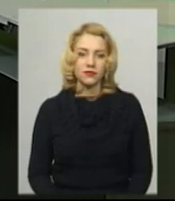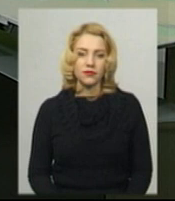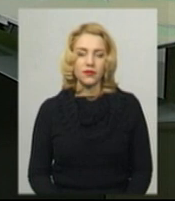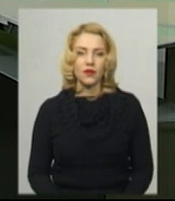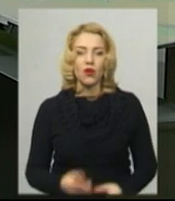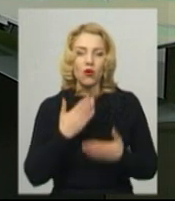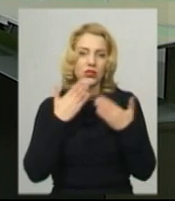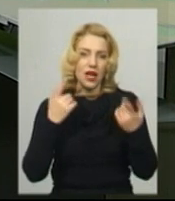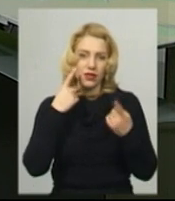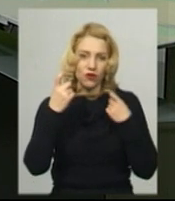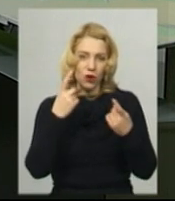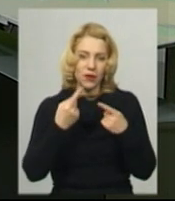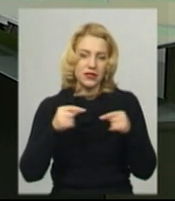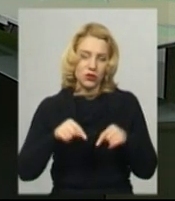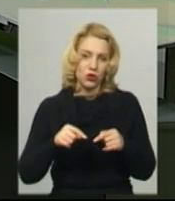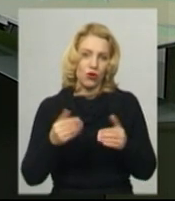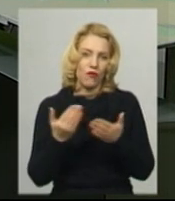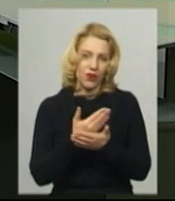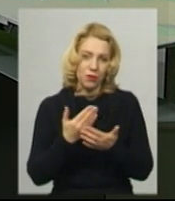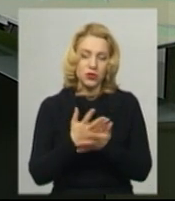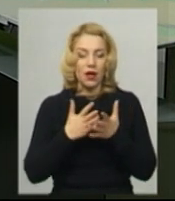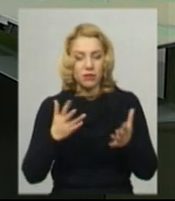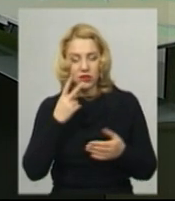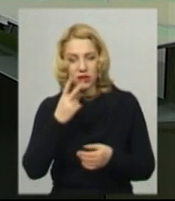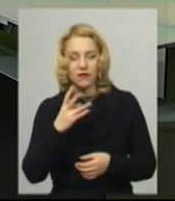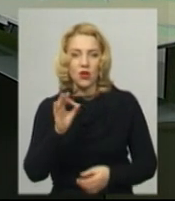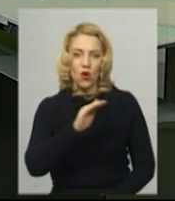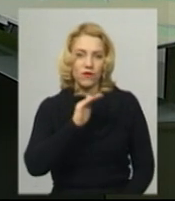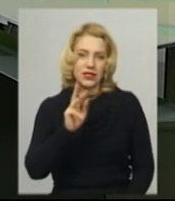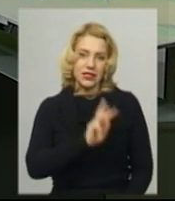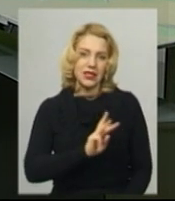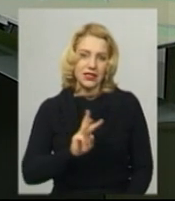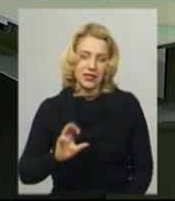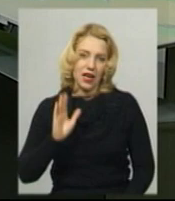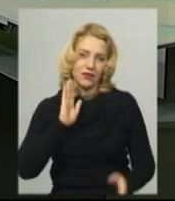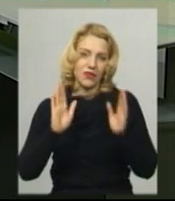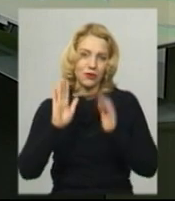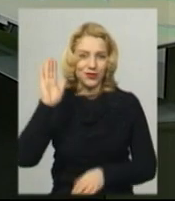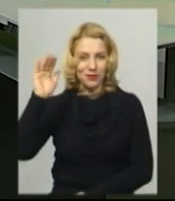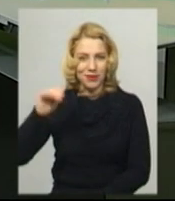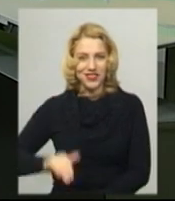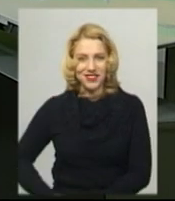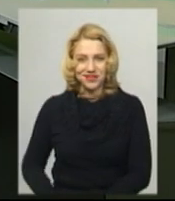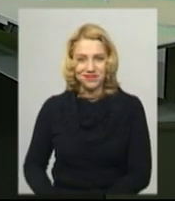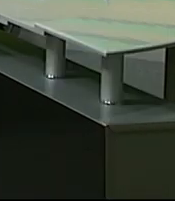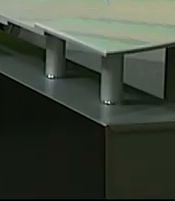Це була остання інформація цього випуску. Більше дивіться на нашому офіційному сайті та на сторінці у Фейсбук. Побачимось.